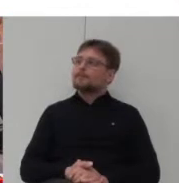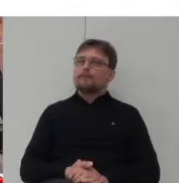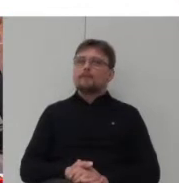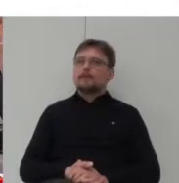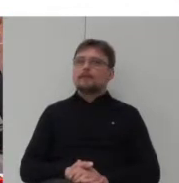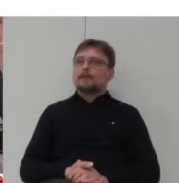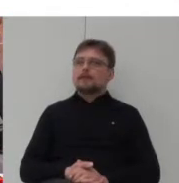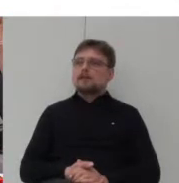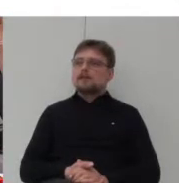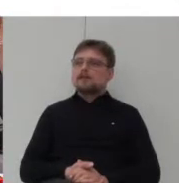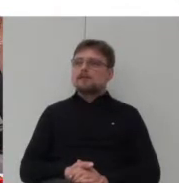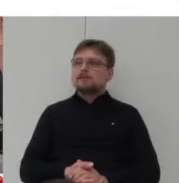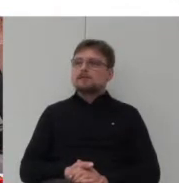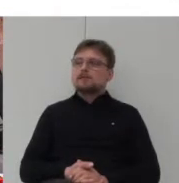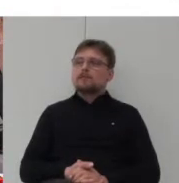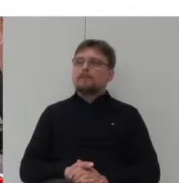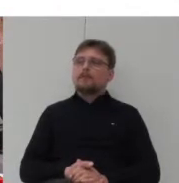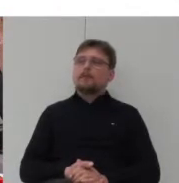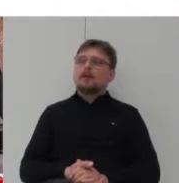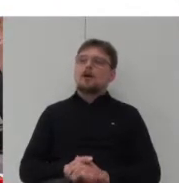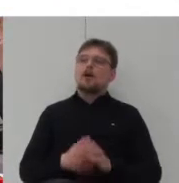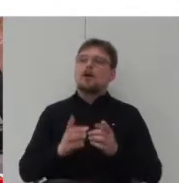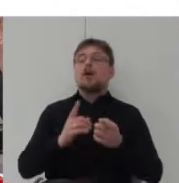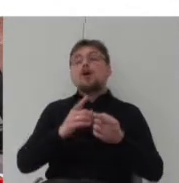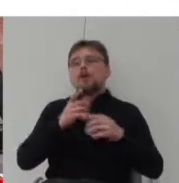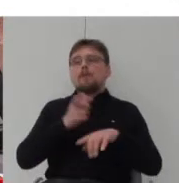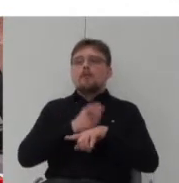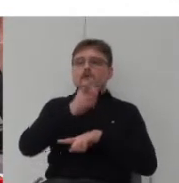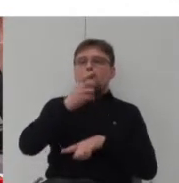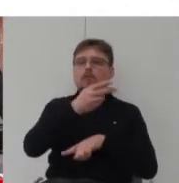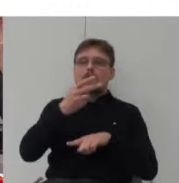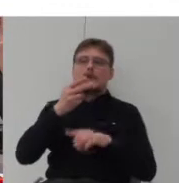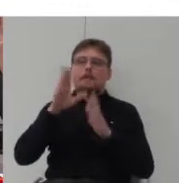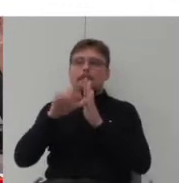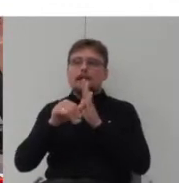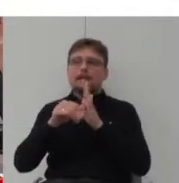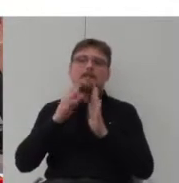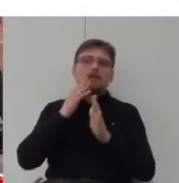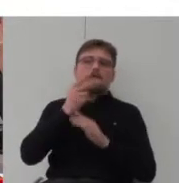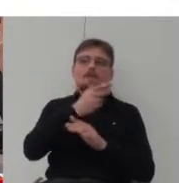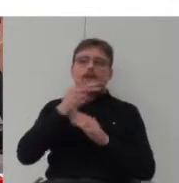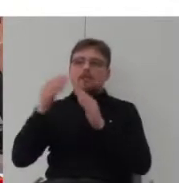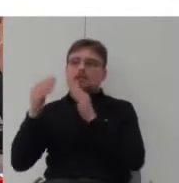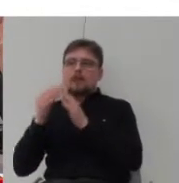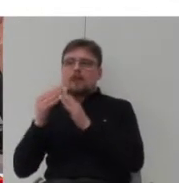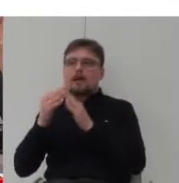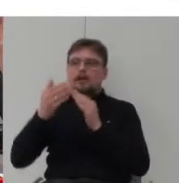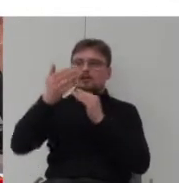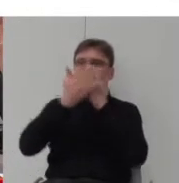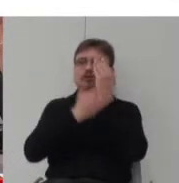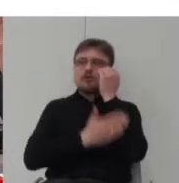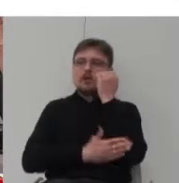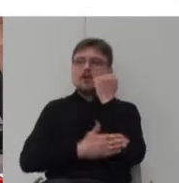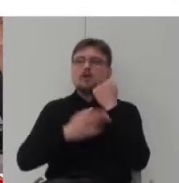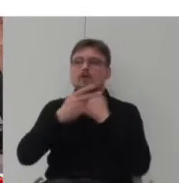zmianie skali, gdzie budynek staje się miastem, mieszkanie domem, a jego ściany granicami